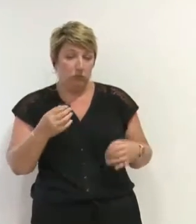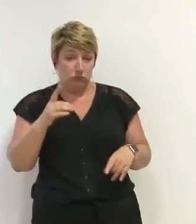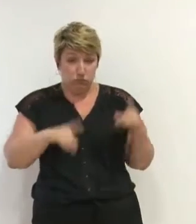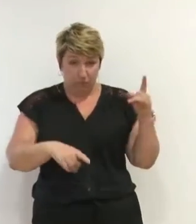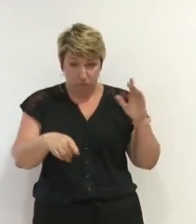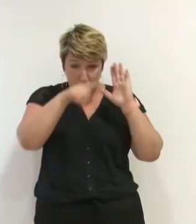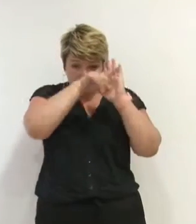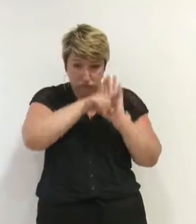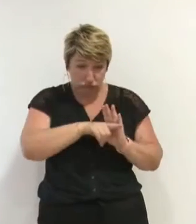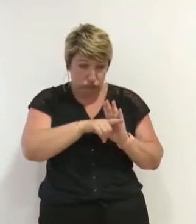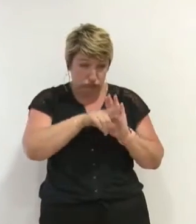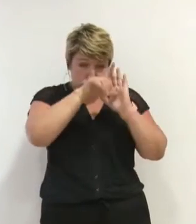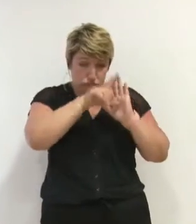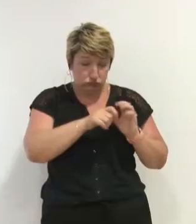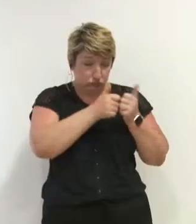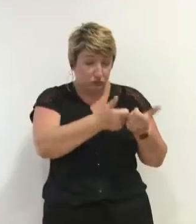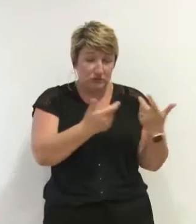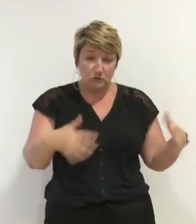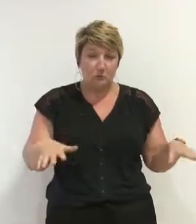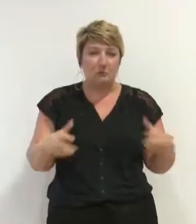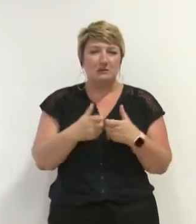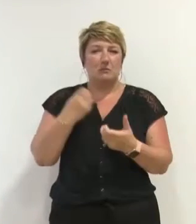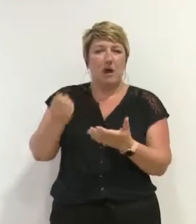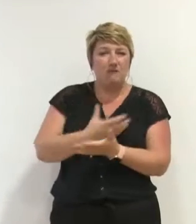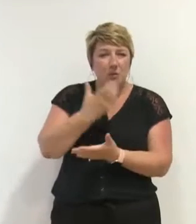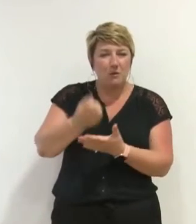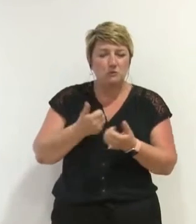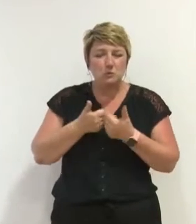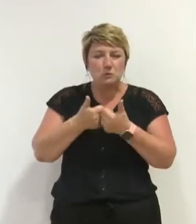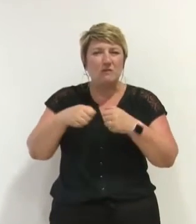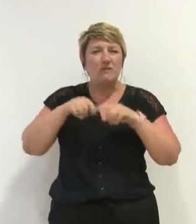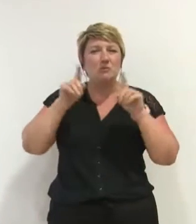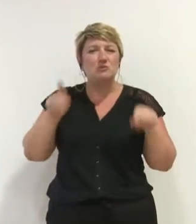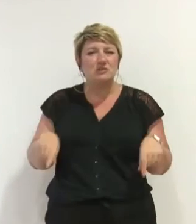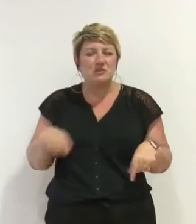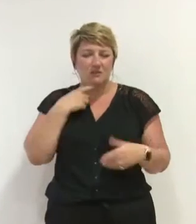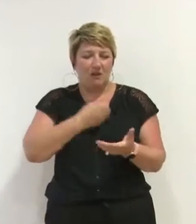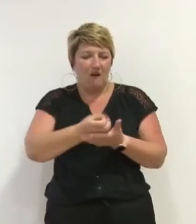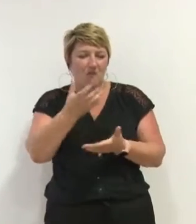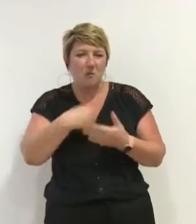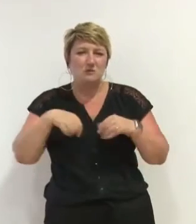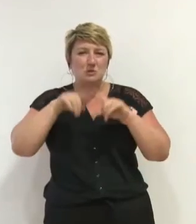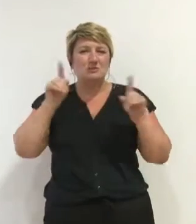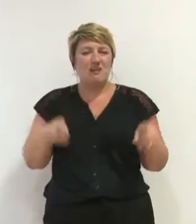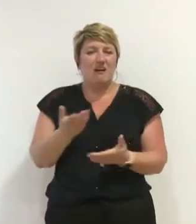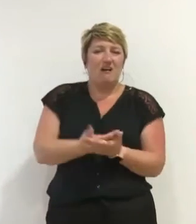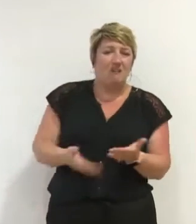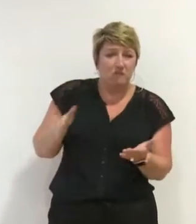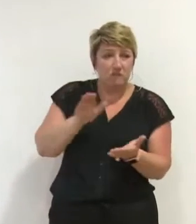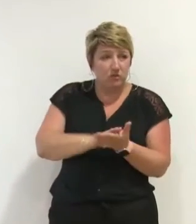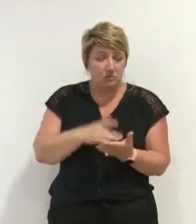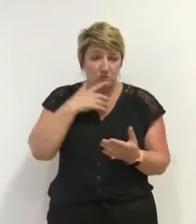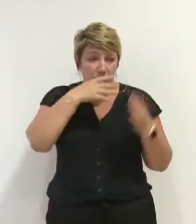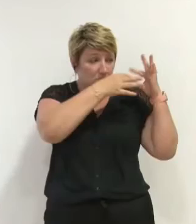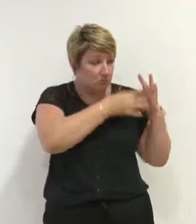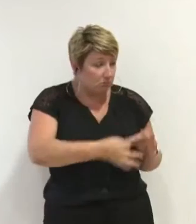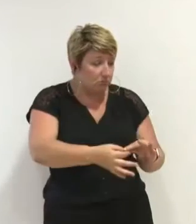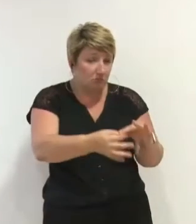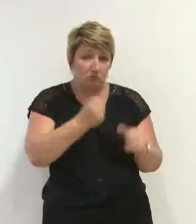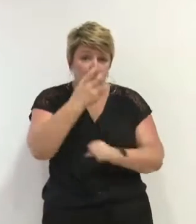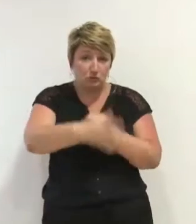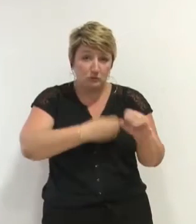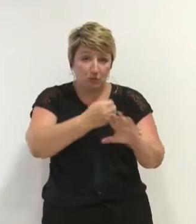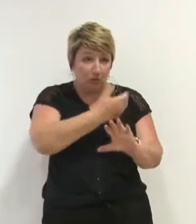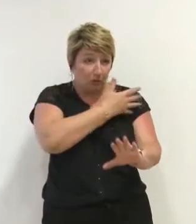exemple, la partie information et suivi budgétaire, renforcer l'information budgétaire, ce n'est que la poursuite de ce qui se fait depuis plusieurs